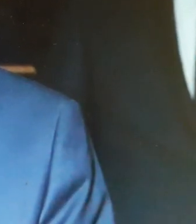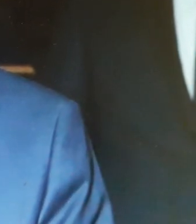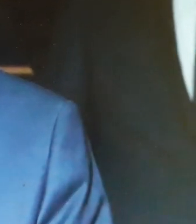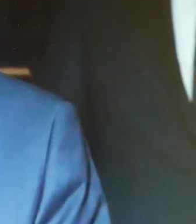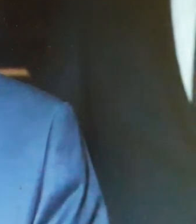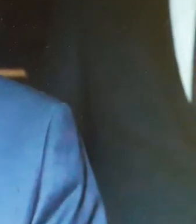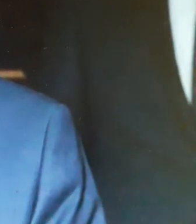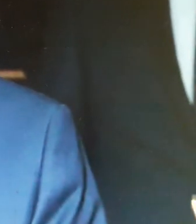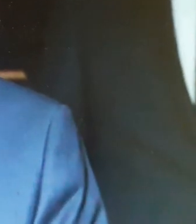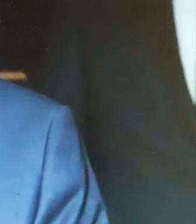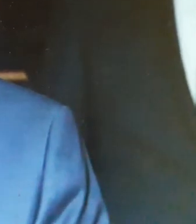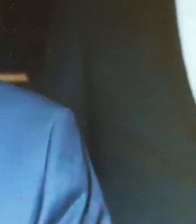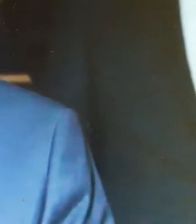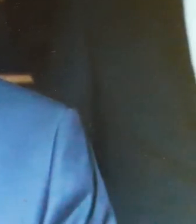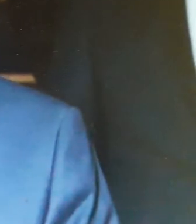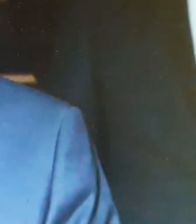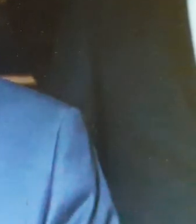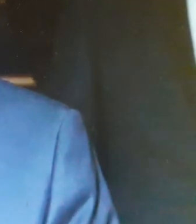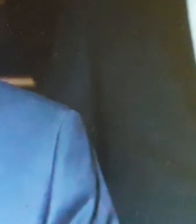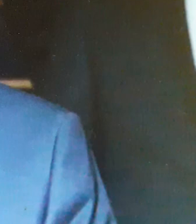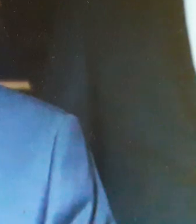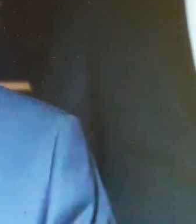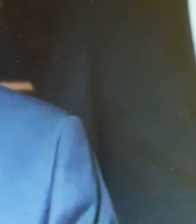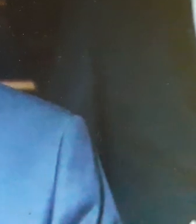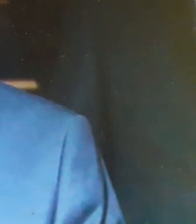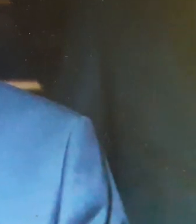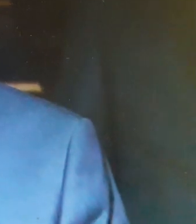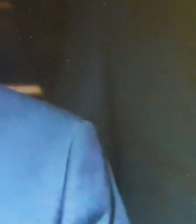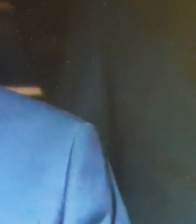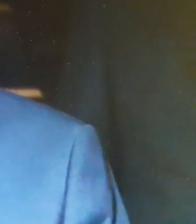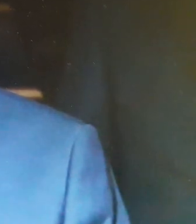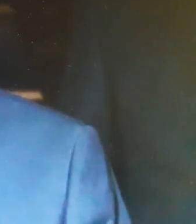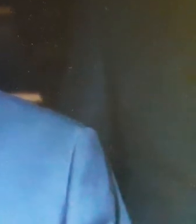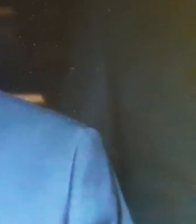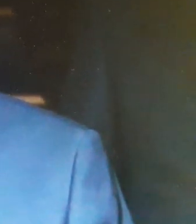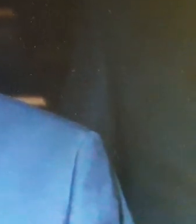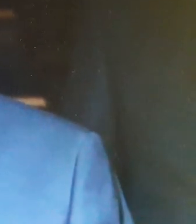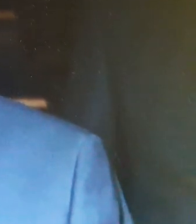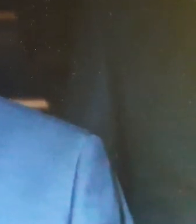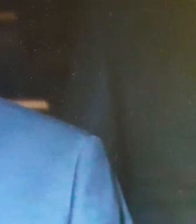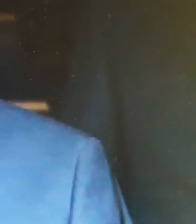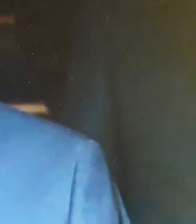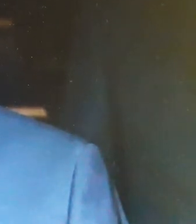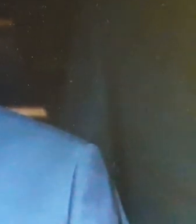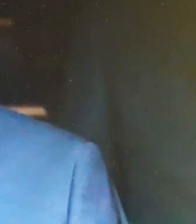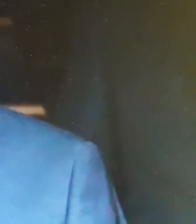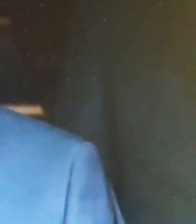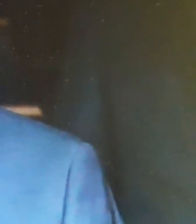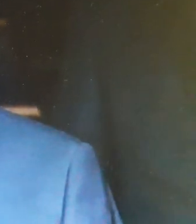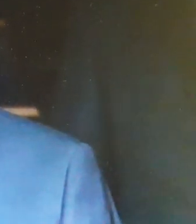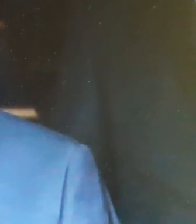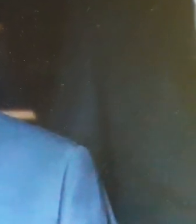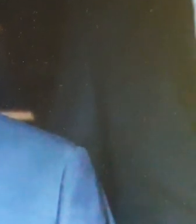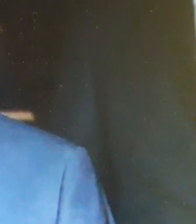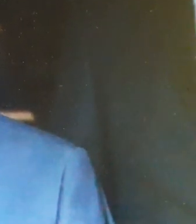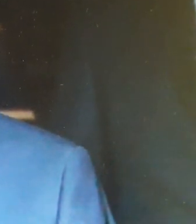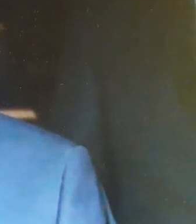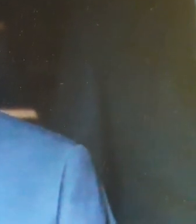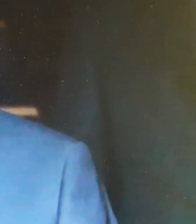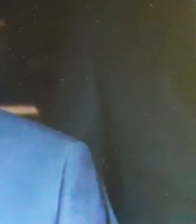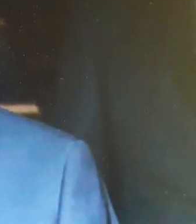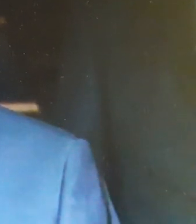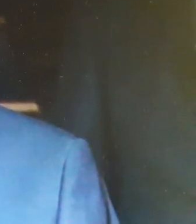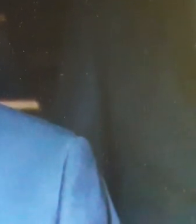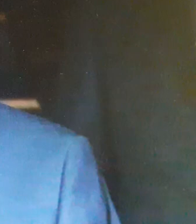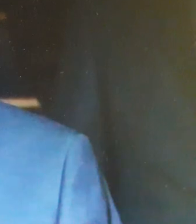a postarat se o nemocné má svůj hluboký význam. A mohu-li tomu být jakkoliv nápomocen,